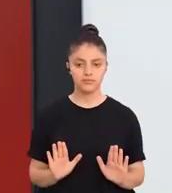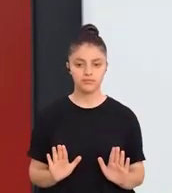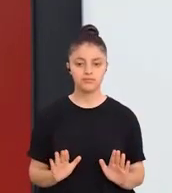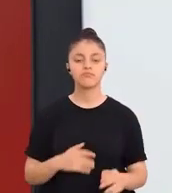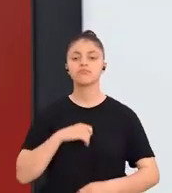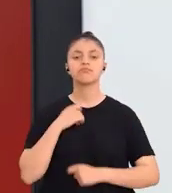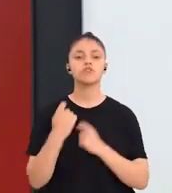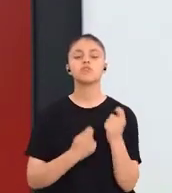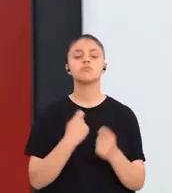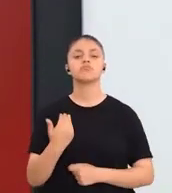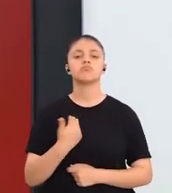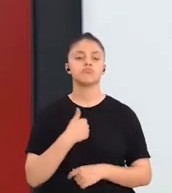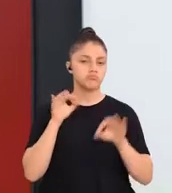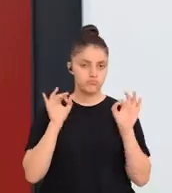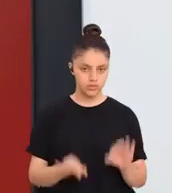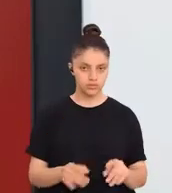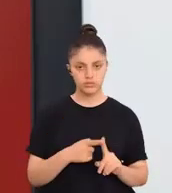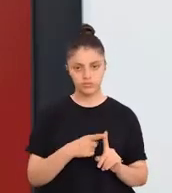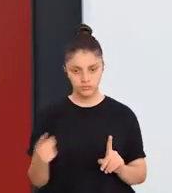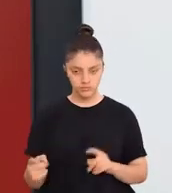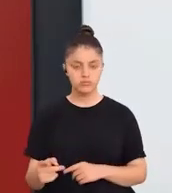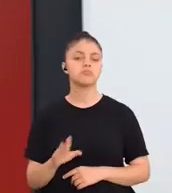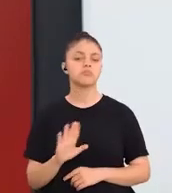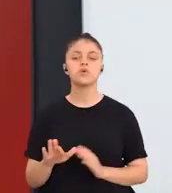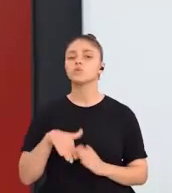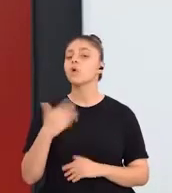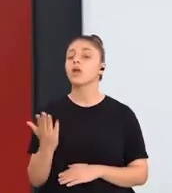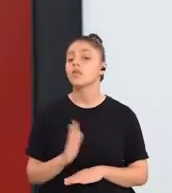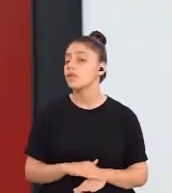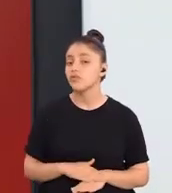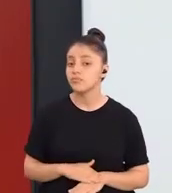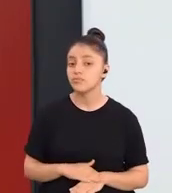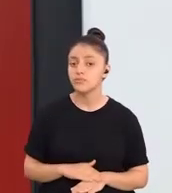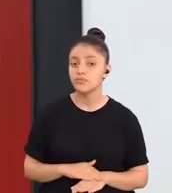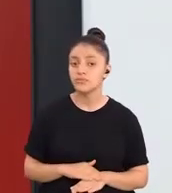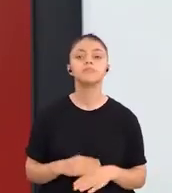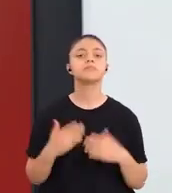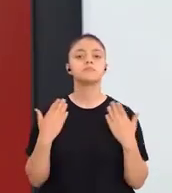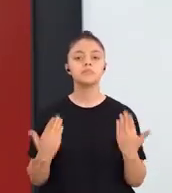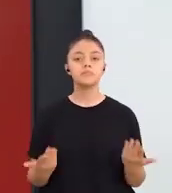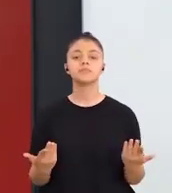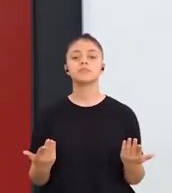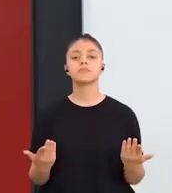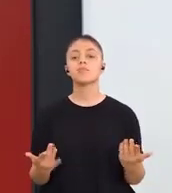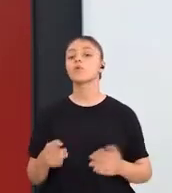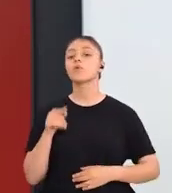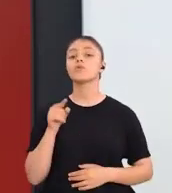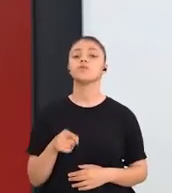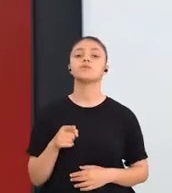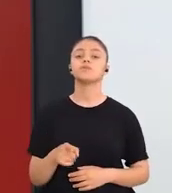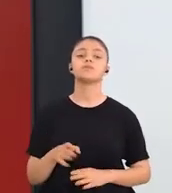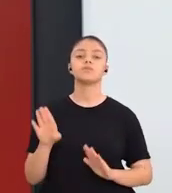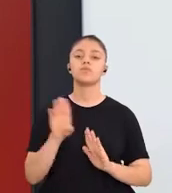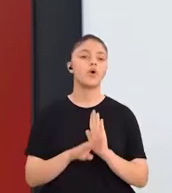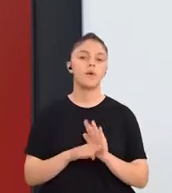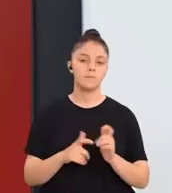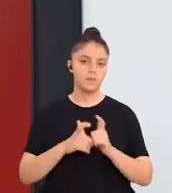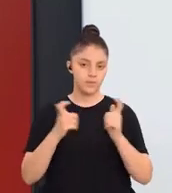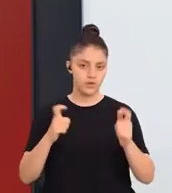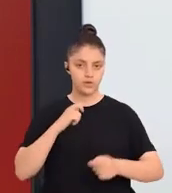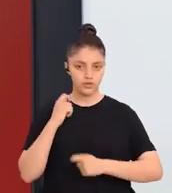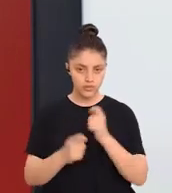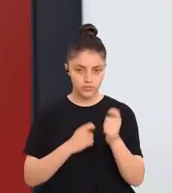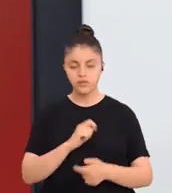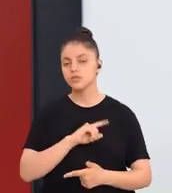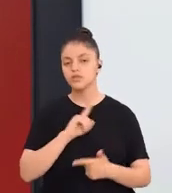Peki, uygulamayı gerçekleştirdik. Sonraki aşamada ne yapmamız gerekiyor? Artık bu program